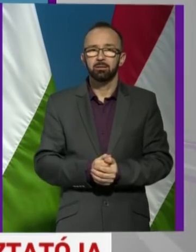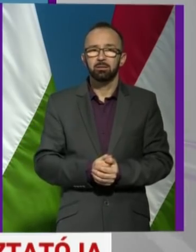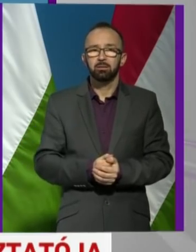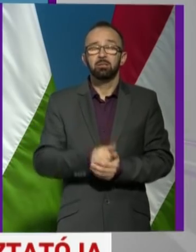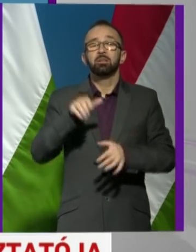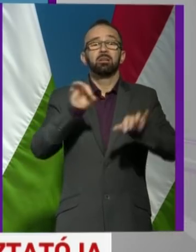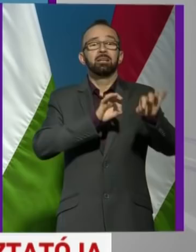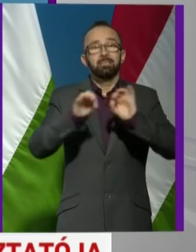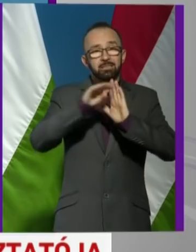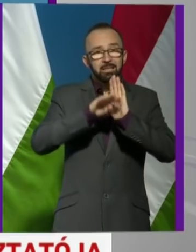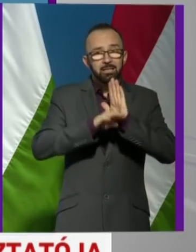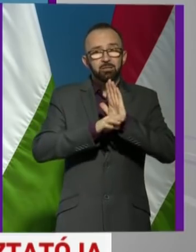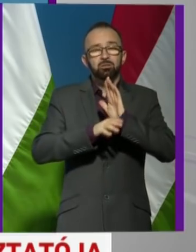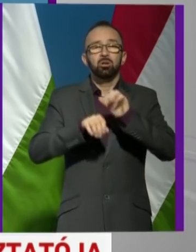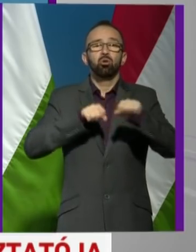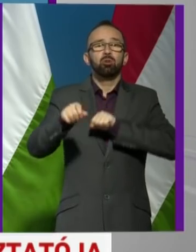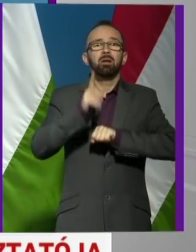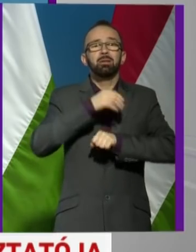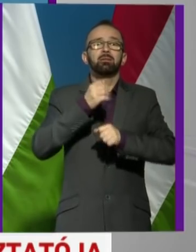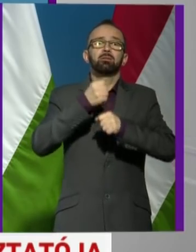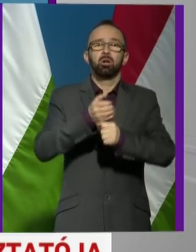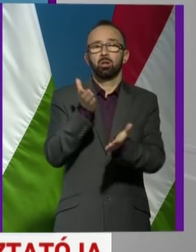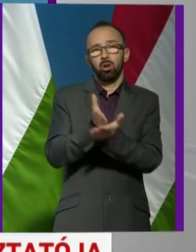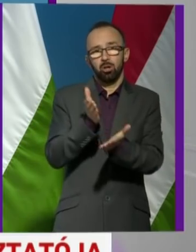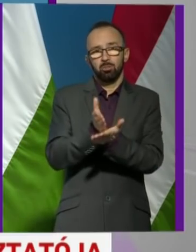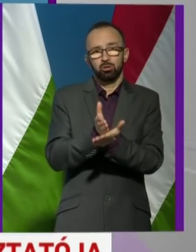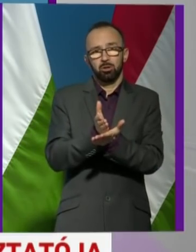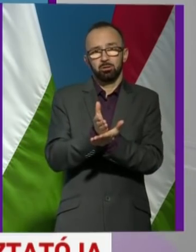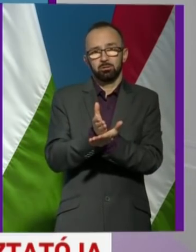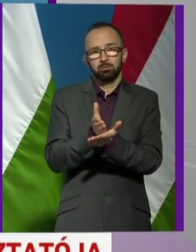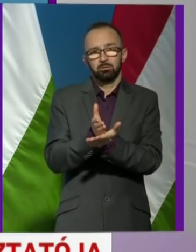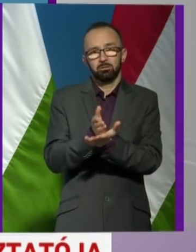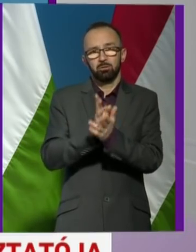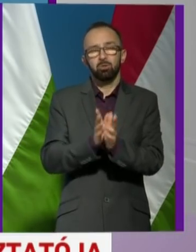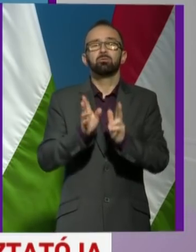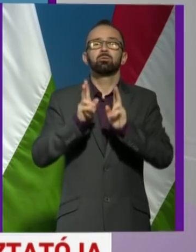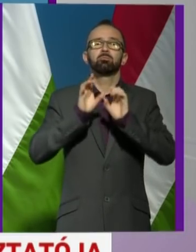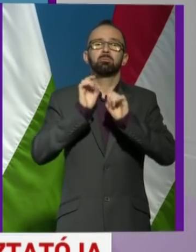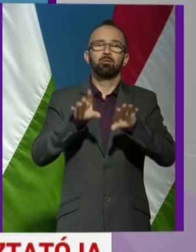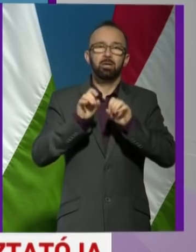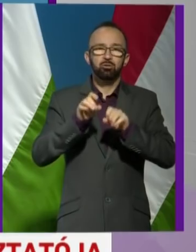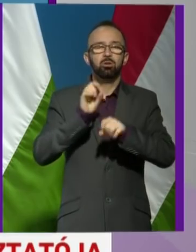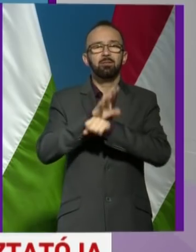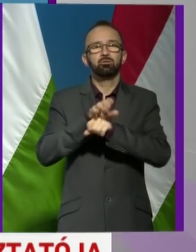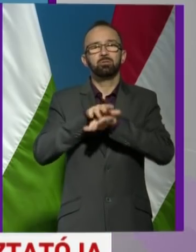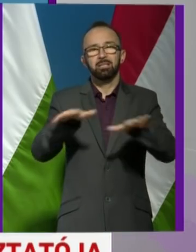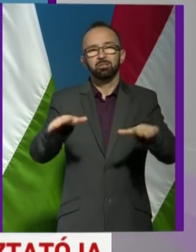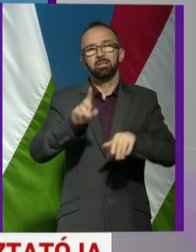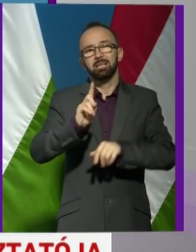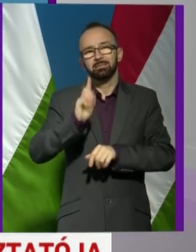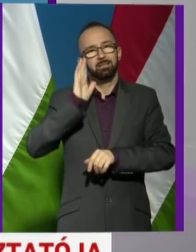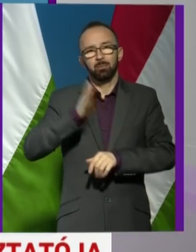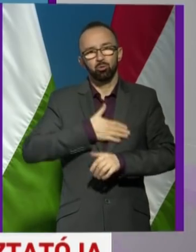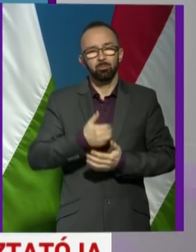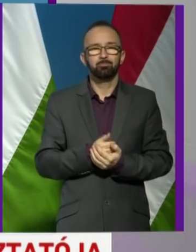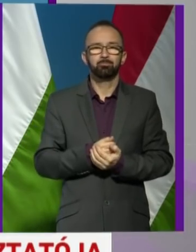ezek közül, az intézkedések közül a kormány mit tart alkalmasnak most arra, hogy befolyásoljuk a vírus terjedését, azt viszont nem